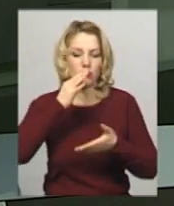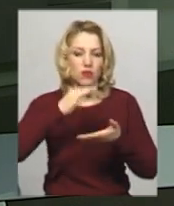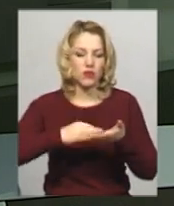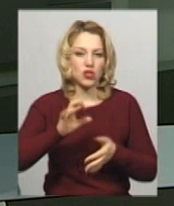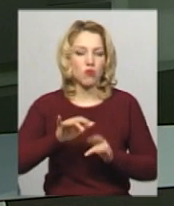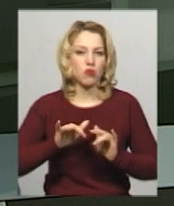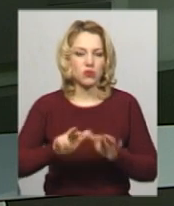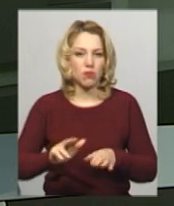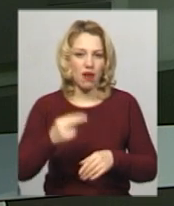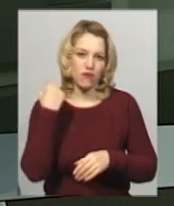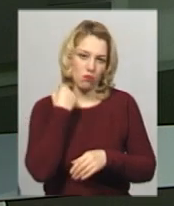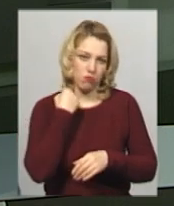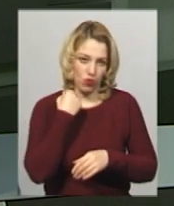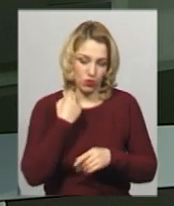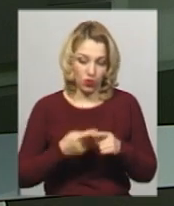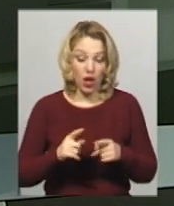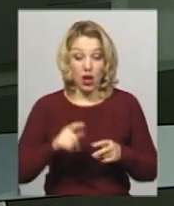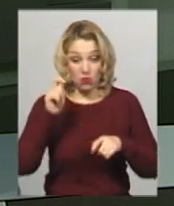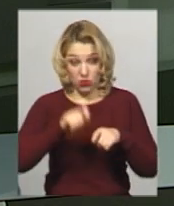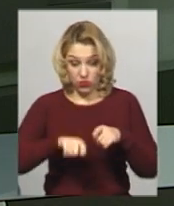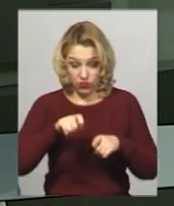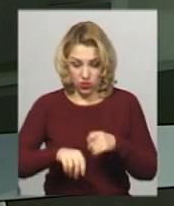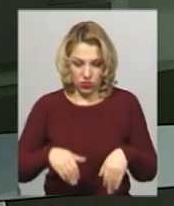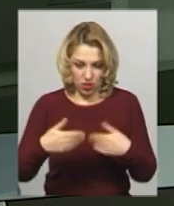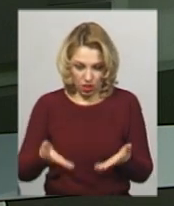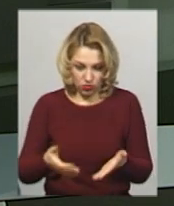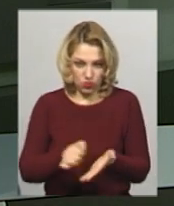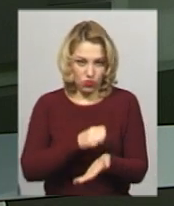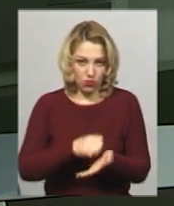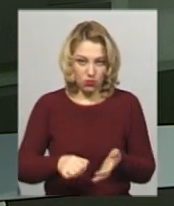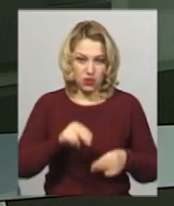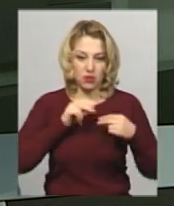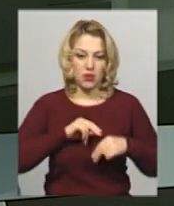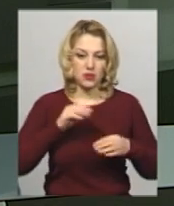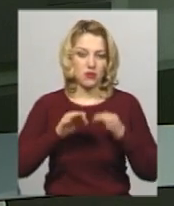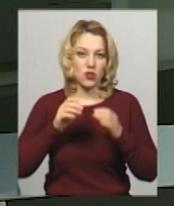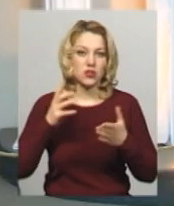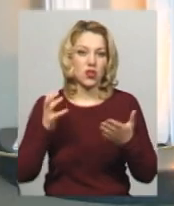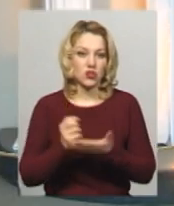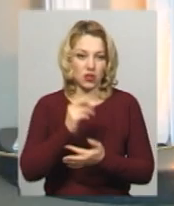справі про стягнення боргу. Перевіривши наданий чоловіком документ, працівники суду знайшли помилки.